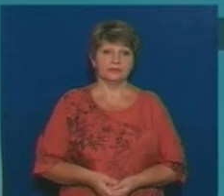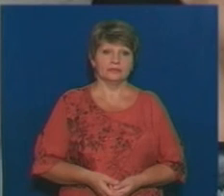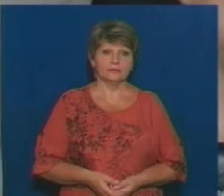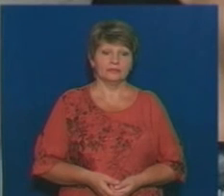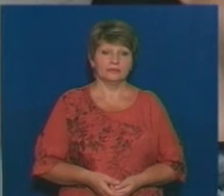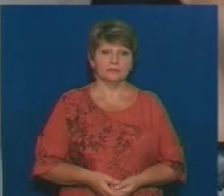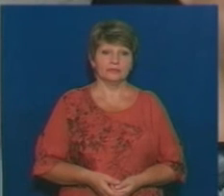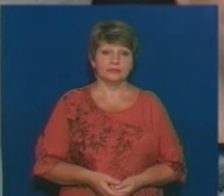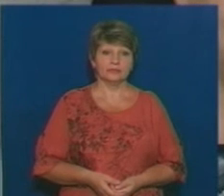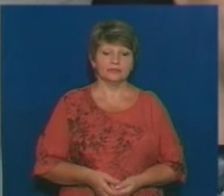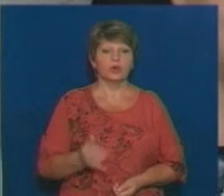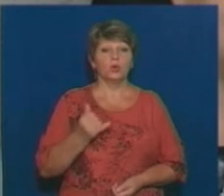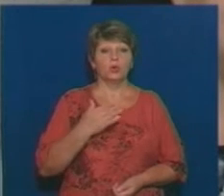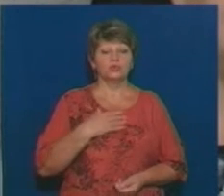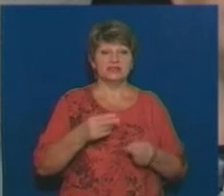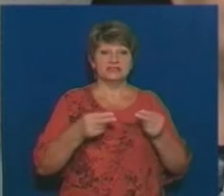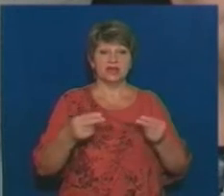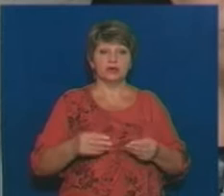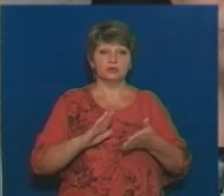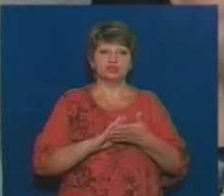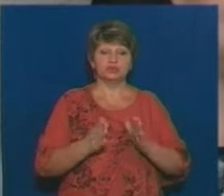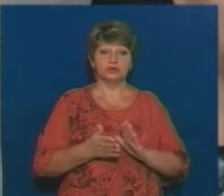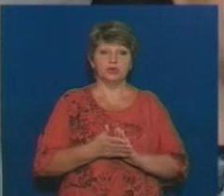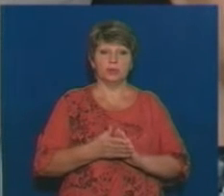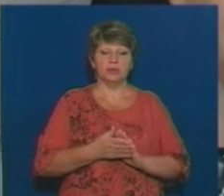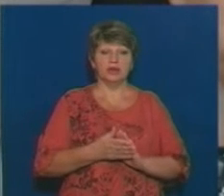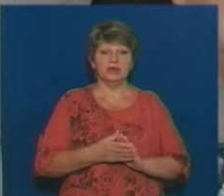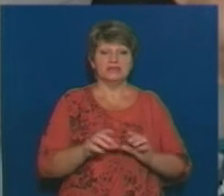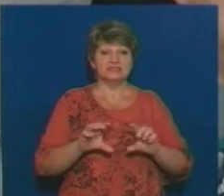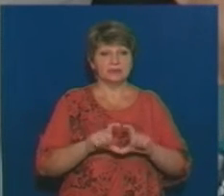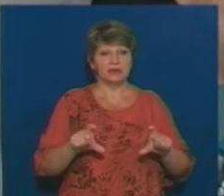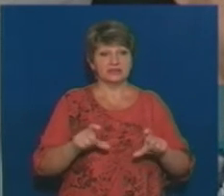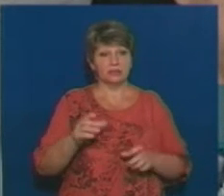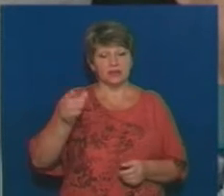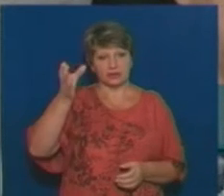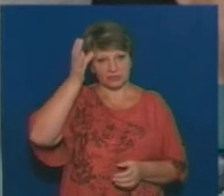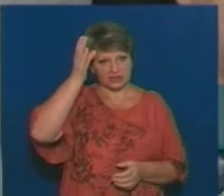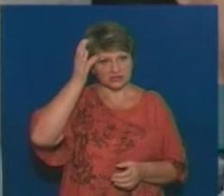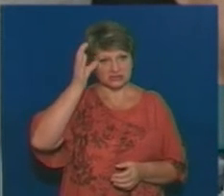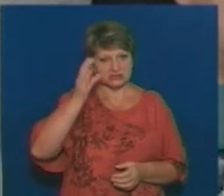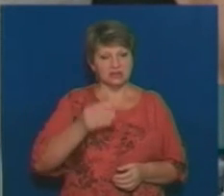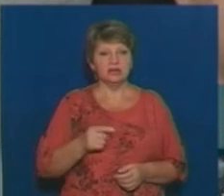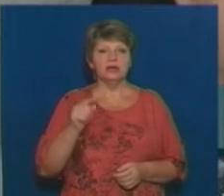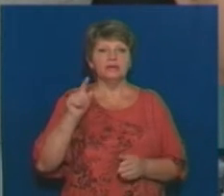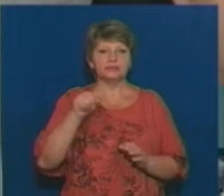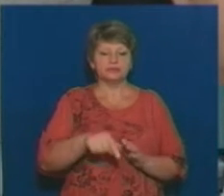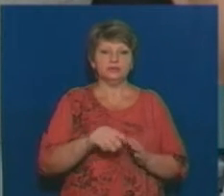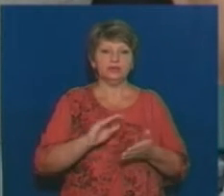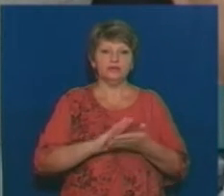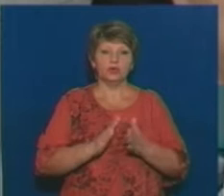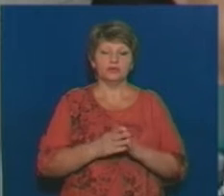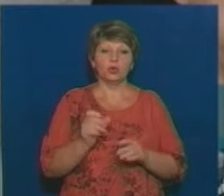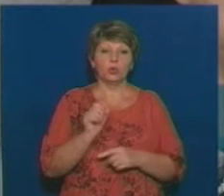У нас заключений долар з департаментом освіти. В доларі вказана ціна.